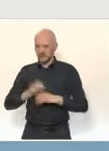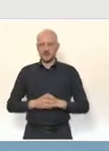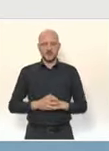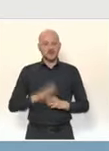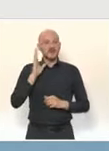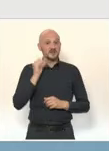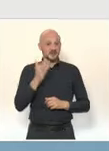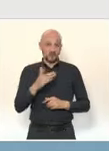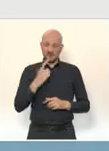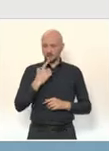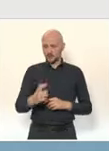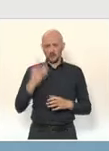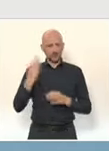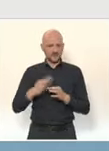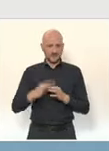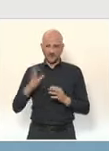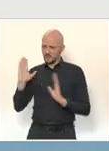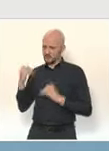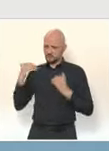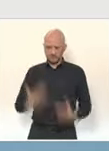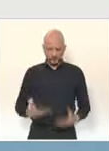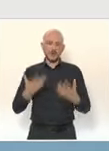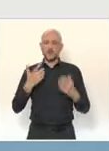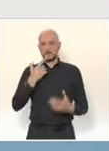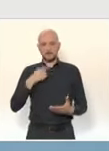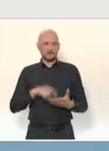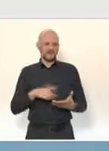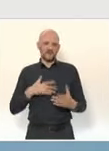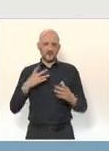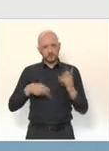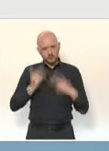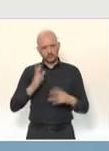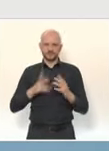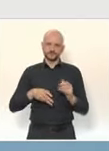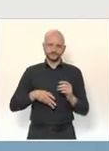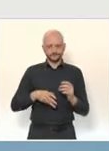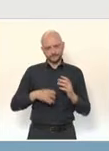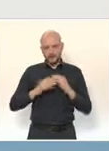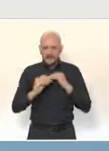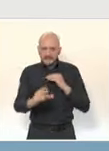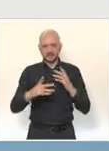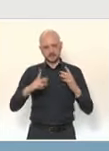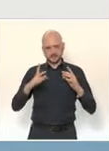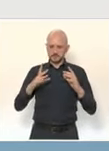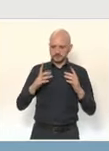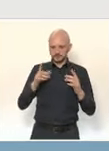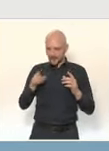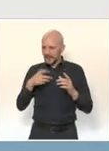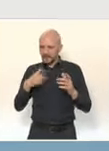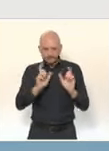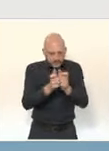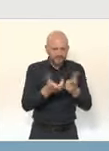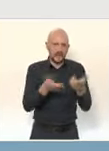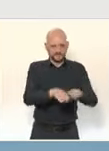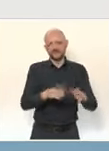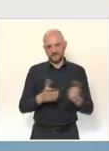à être pragmatiques,'est-à-dire à fermer lorsque un cas existe. Nous maintenons évidemment les mesures que vous connaissez tous, notamment le port du masque